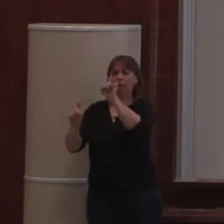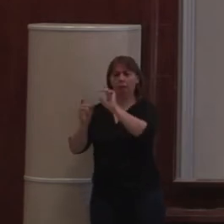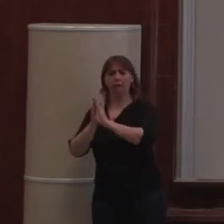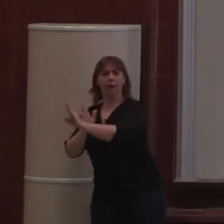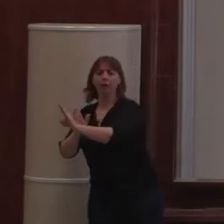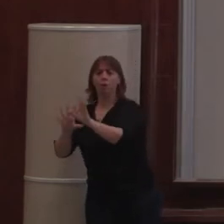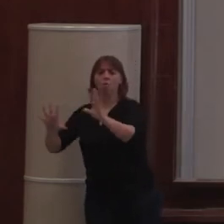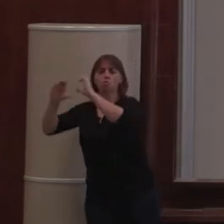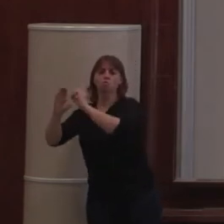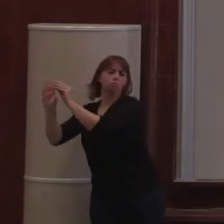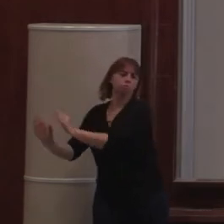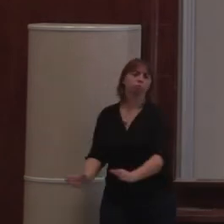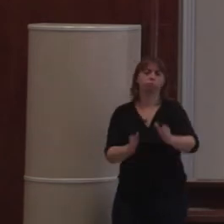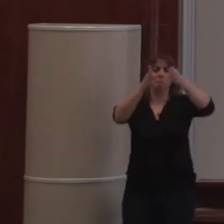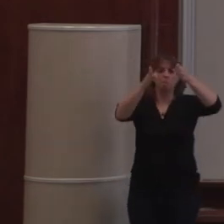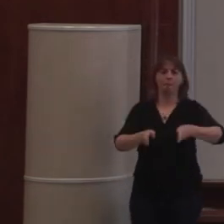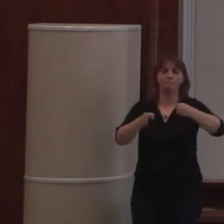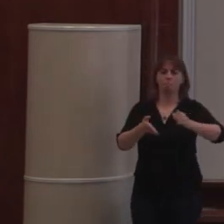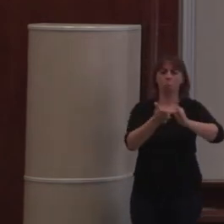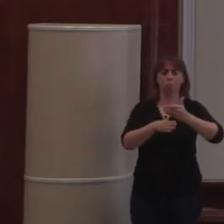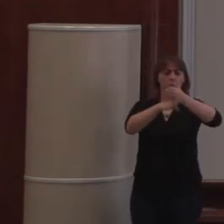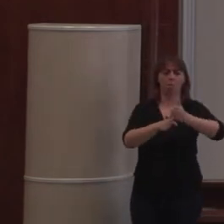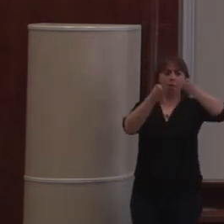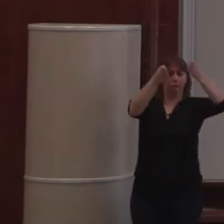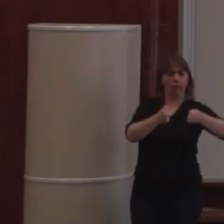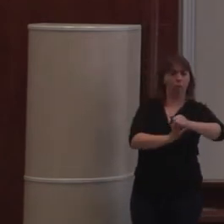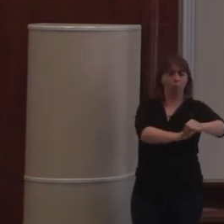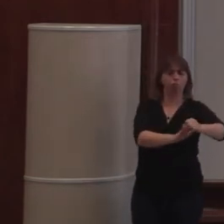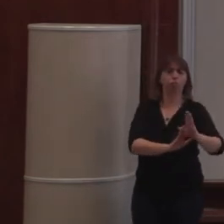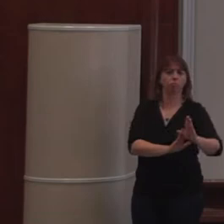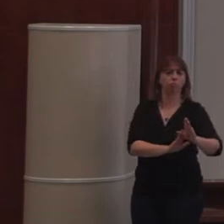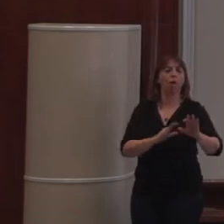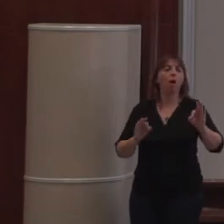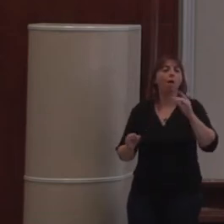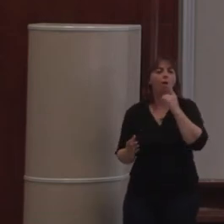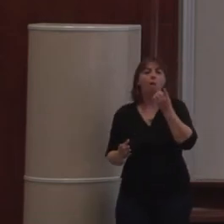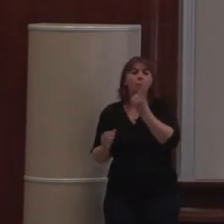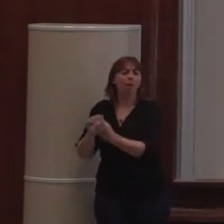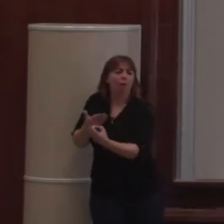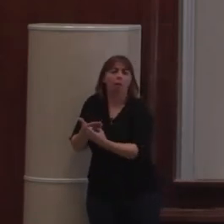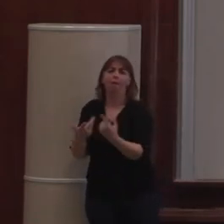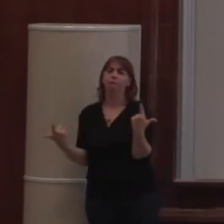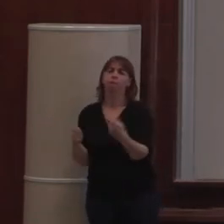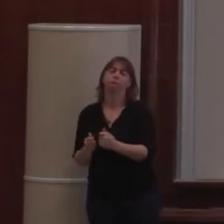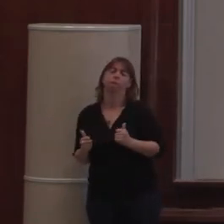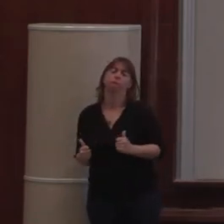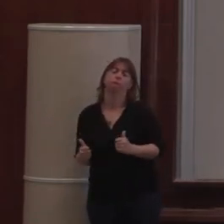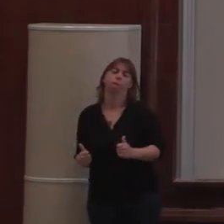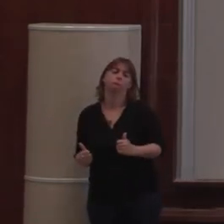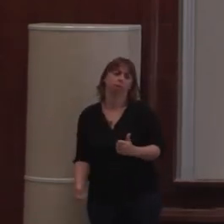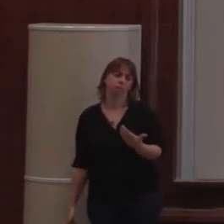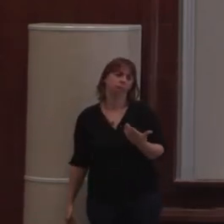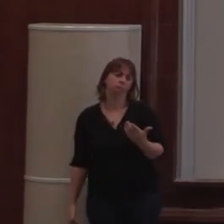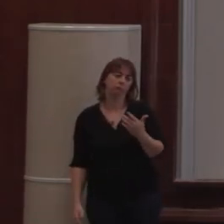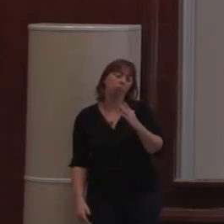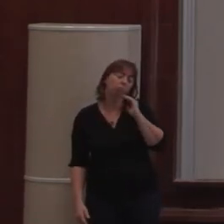a tout mis sur le côté dans une barre unique. Ça se prête beaucoup mieux à l'utilisation mobile grâce à ça. C'était un des objectifs. Et puis